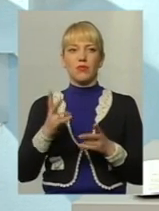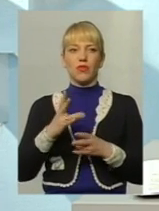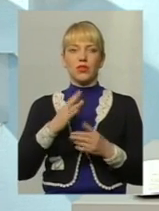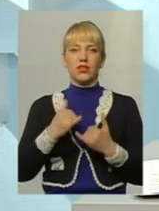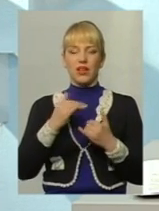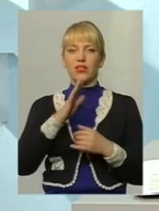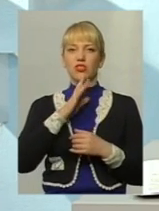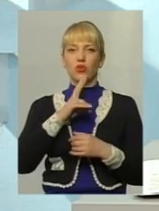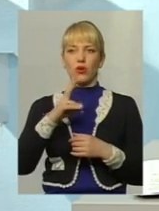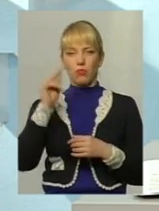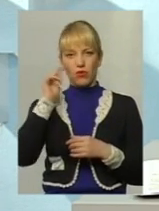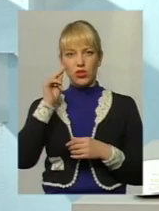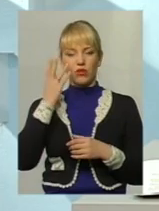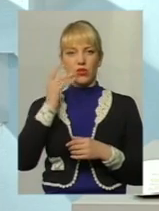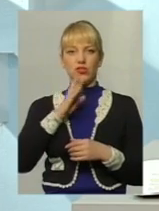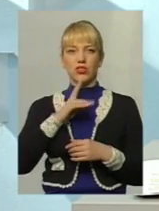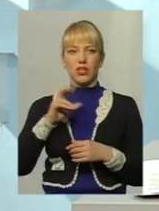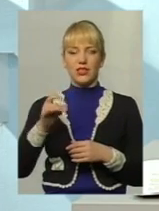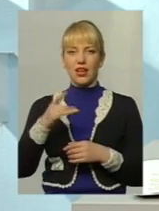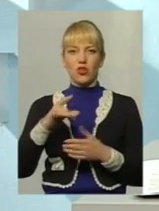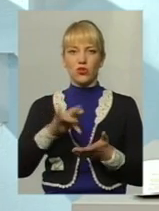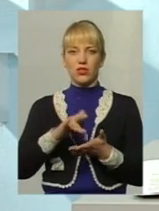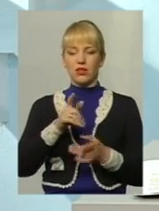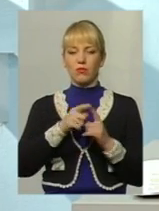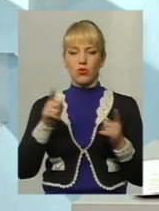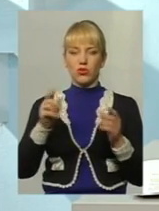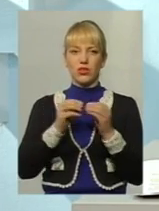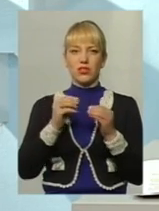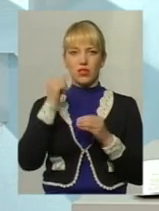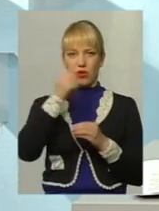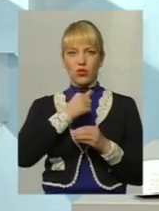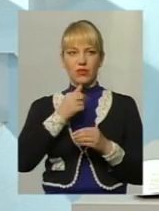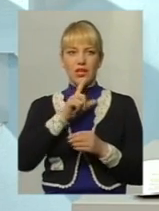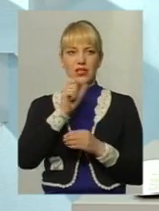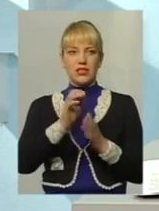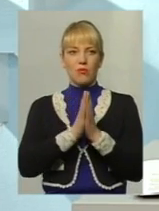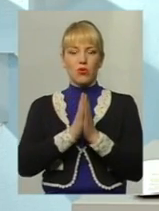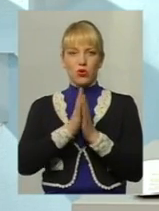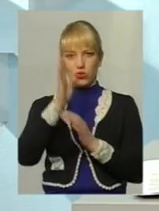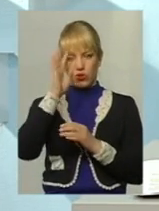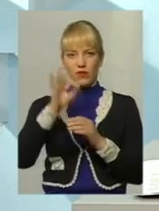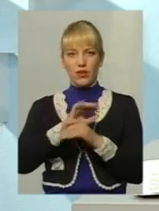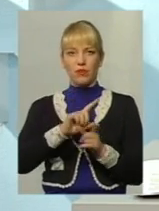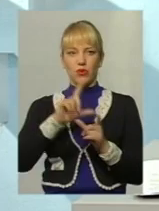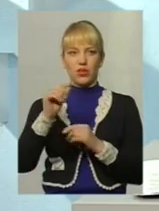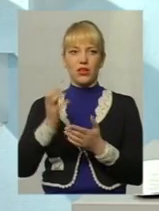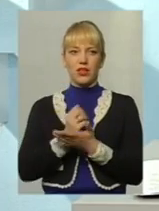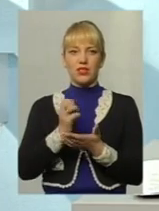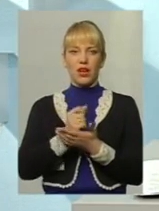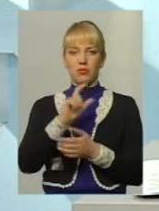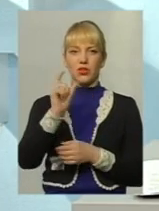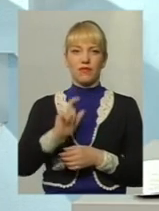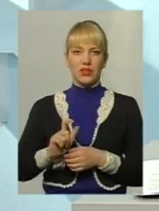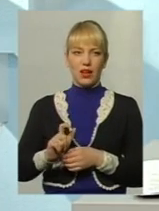повчальним, коли жінка з районного центру протягом десяти років за проханням чоловіка поїхала на заробітки в